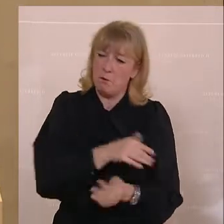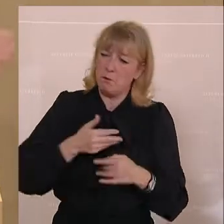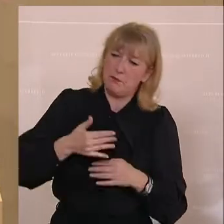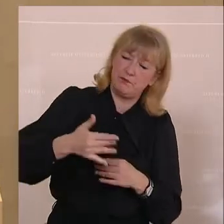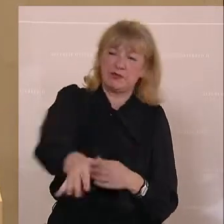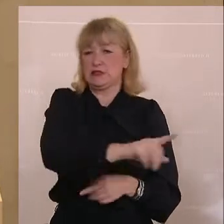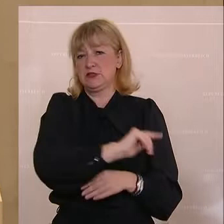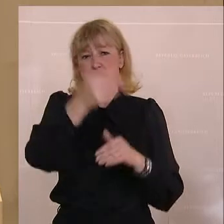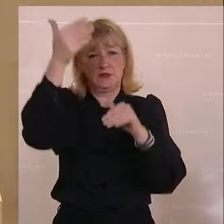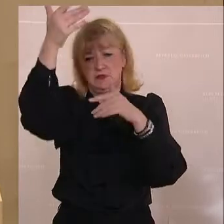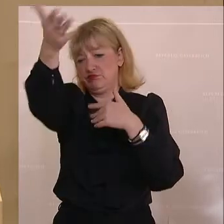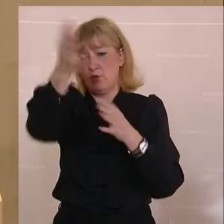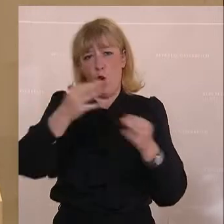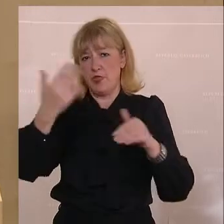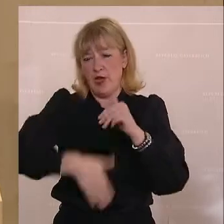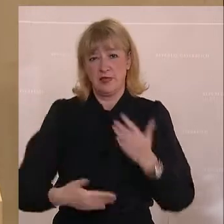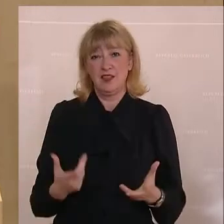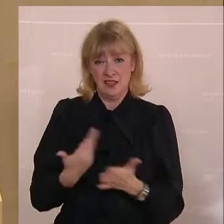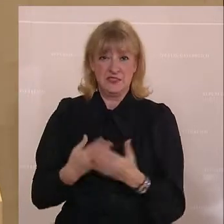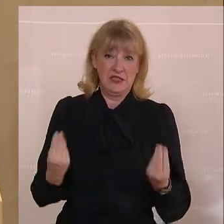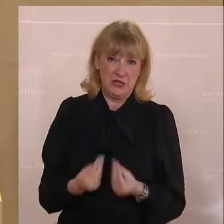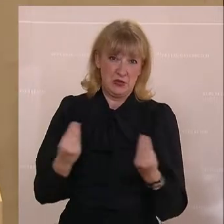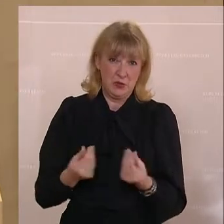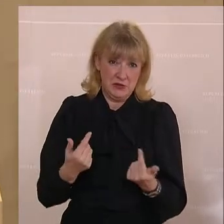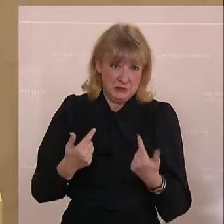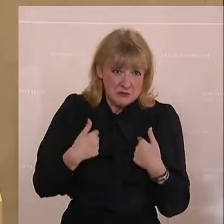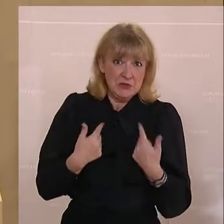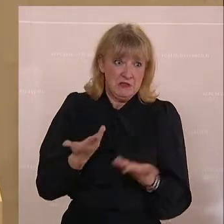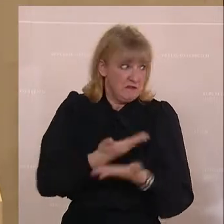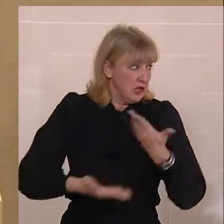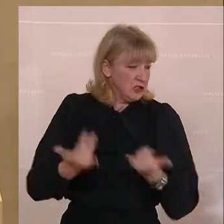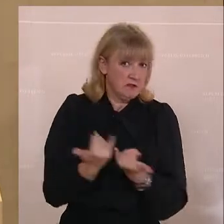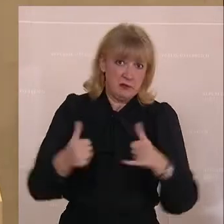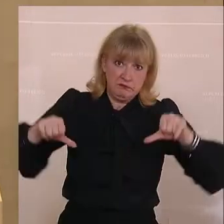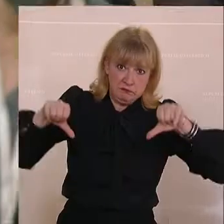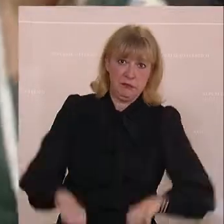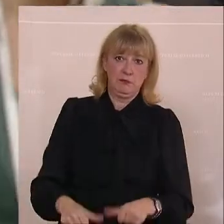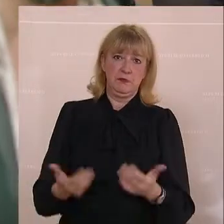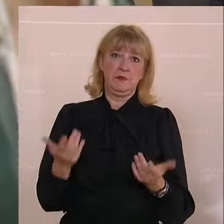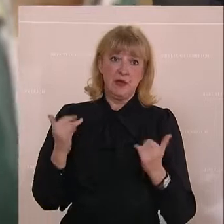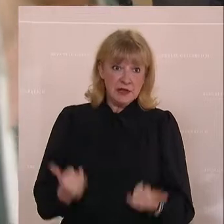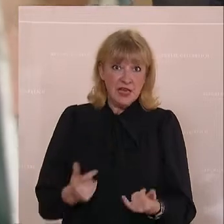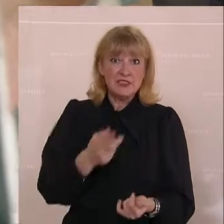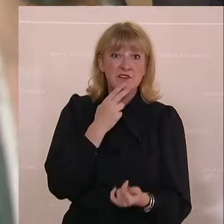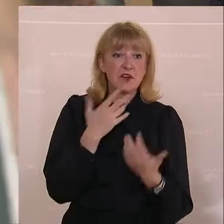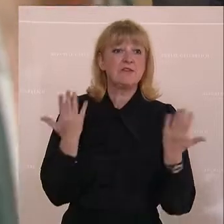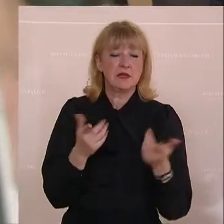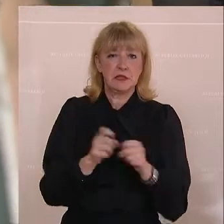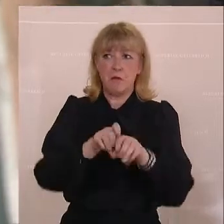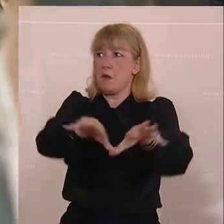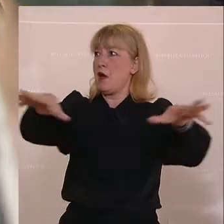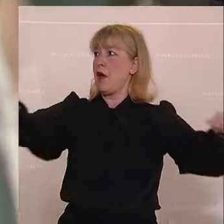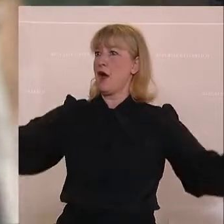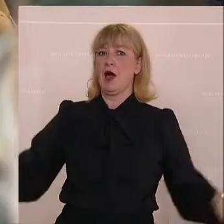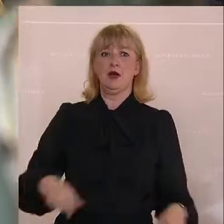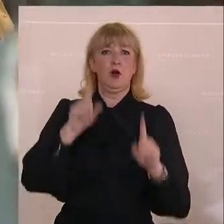Nimmerleinstag. Und das ist auch einer der Gründe dafür, warum wir wirtschaftlich angeschlagen sind. Und das wollen sie jetzt, dass es die breite Masse ausbadet.